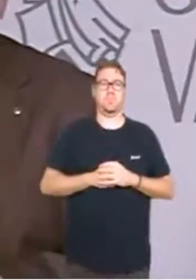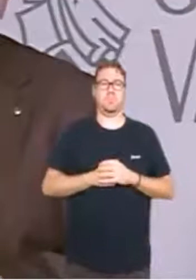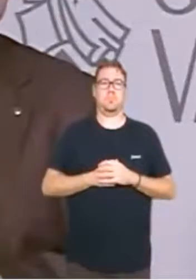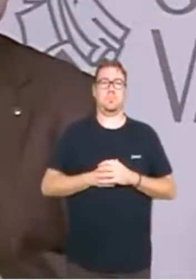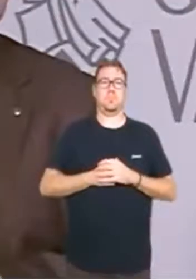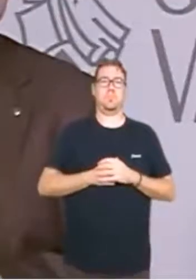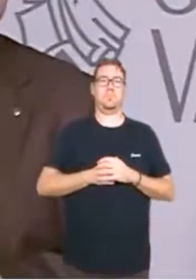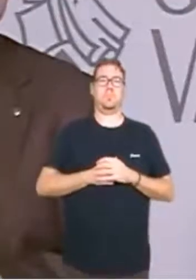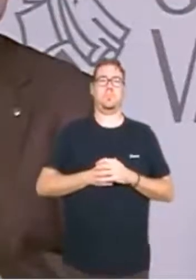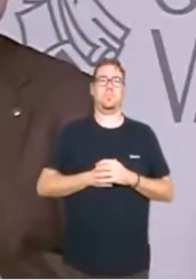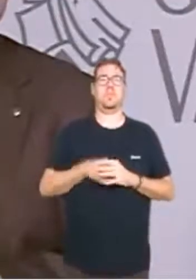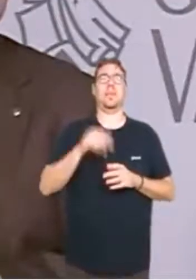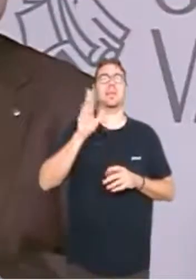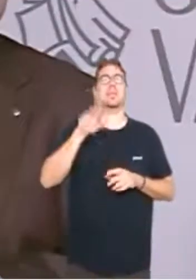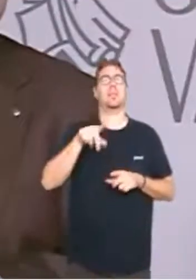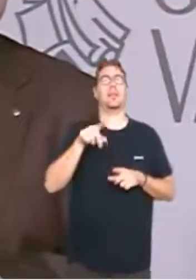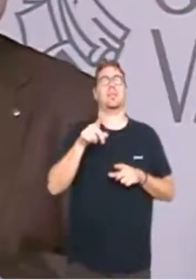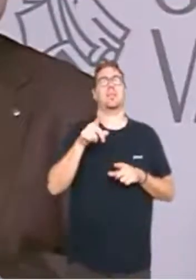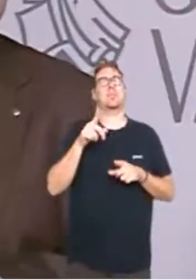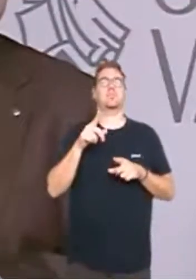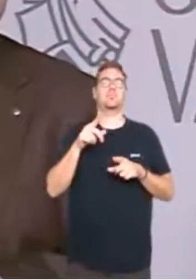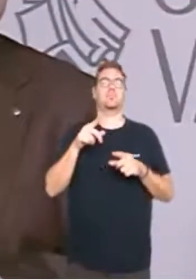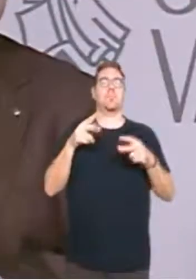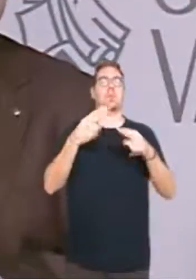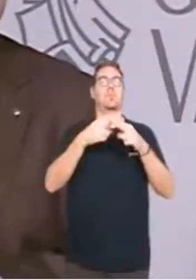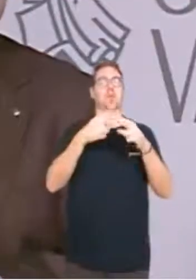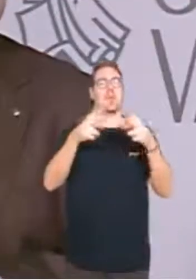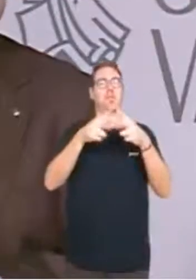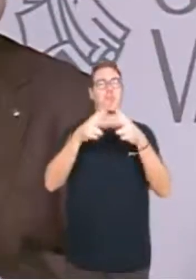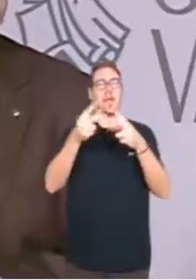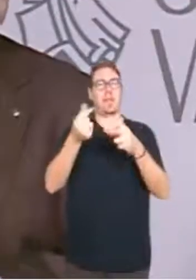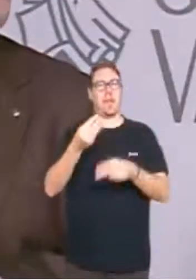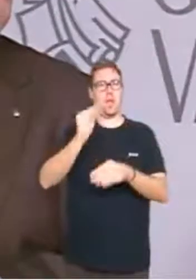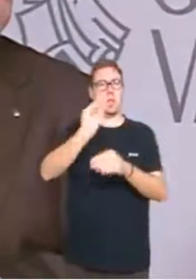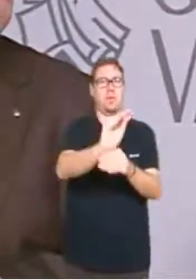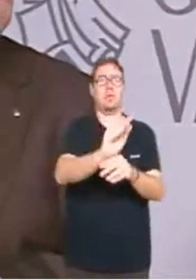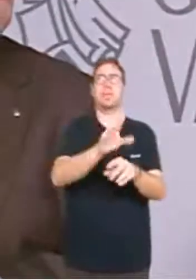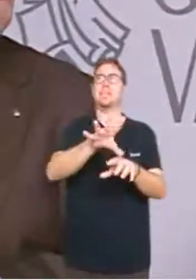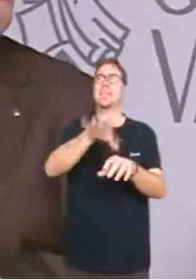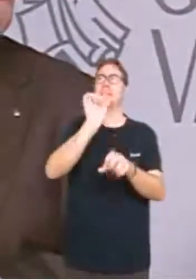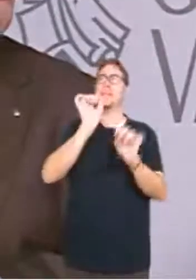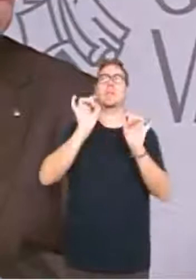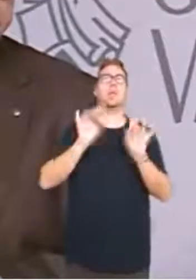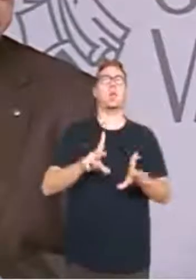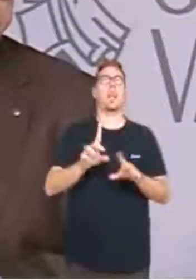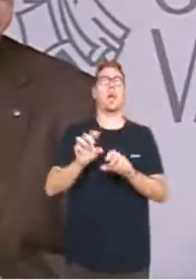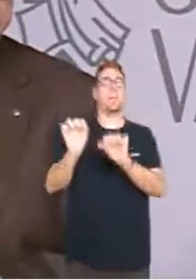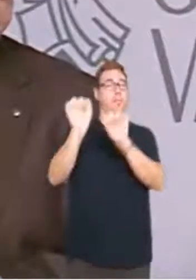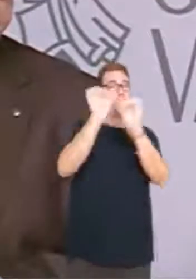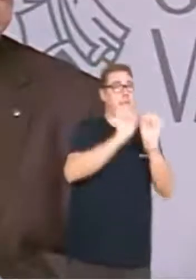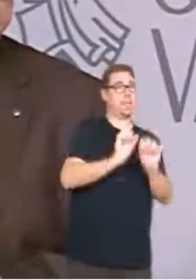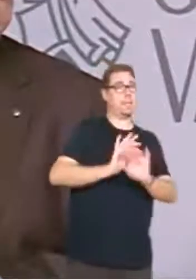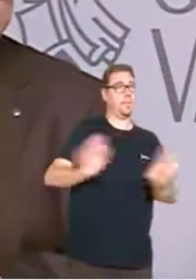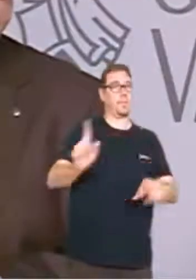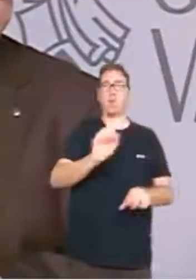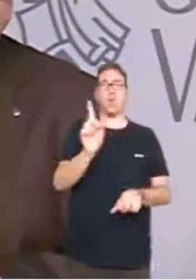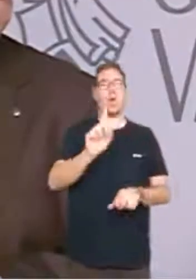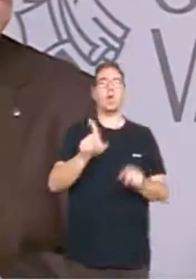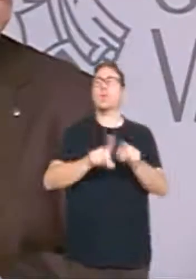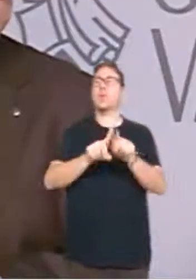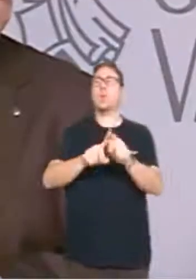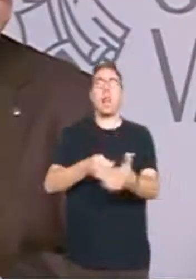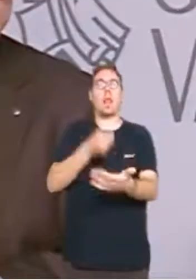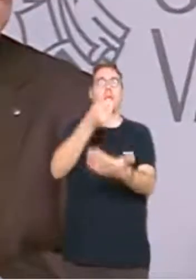S'entén, més, la inversió en política social, no només com una qüestió de protecció, sinó com una